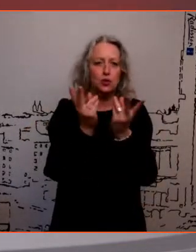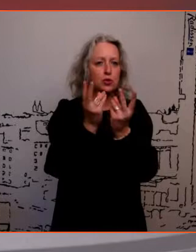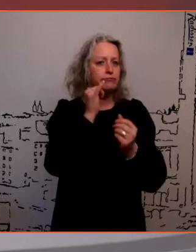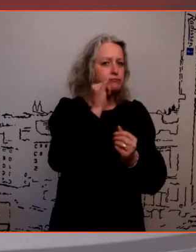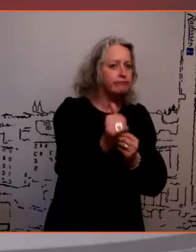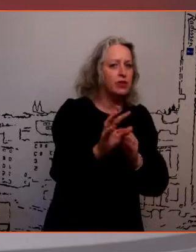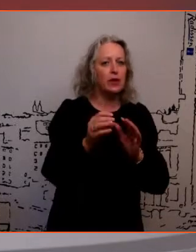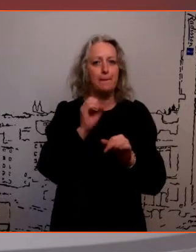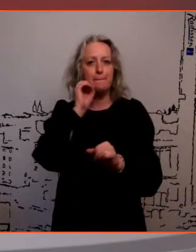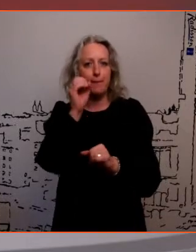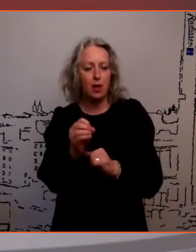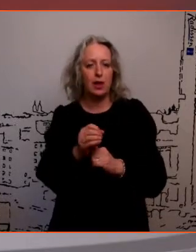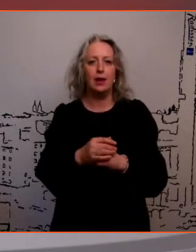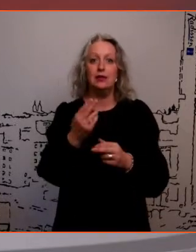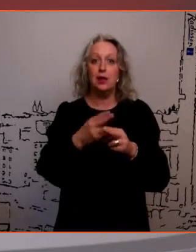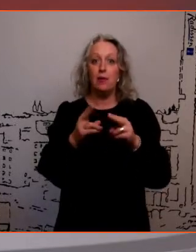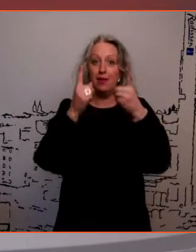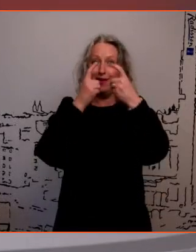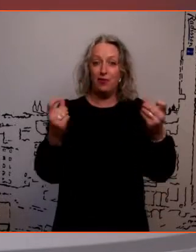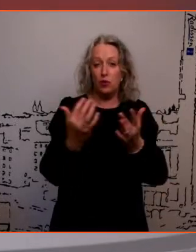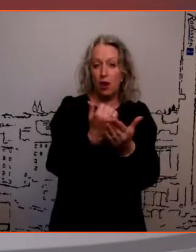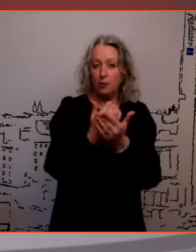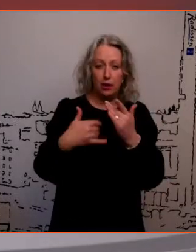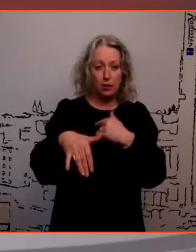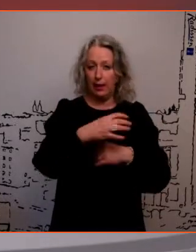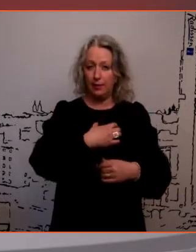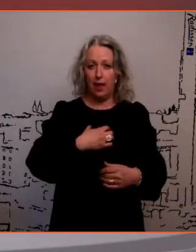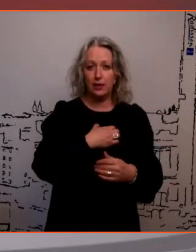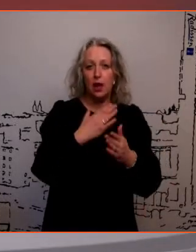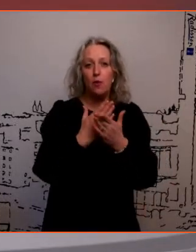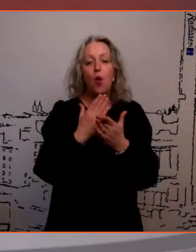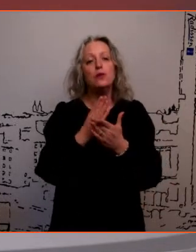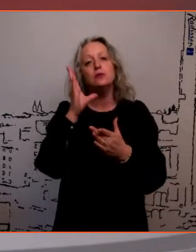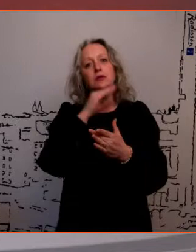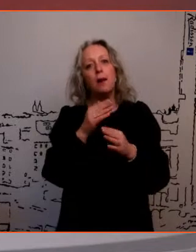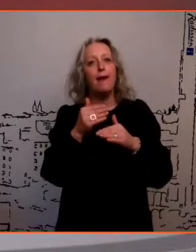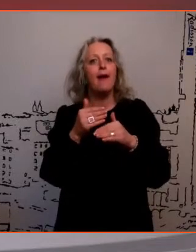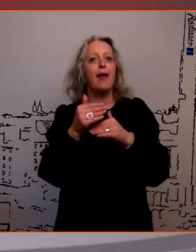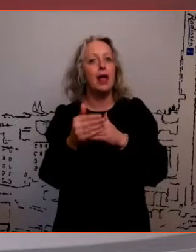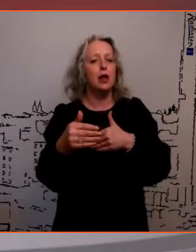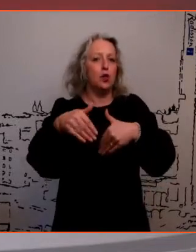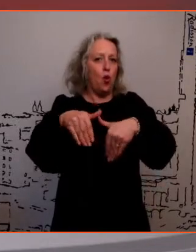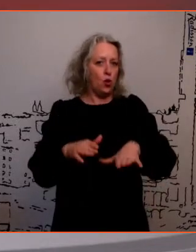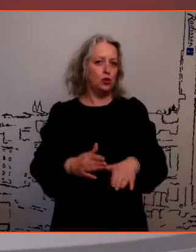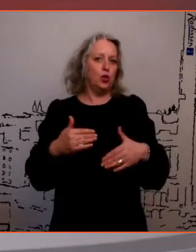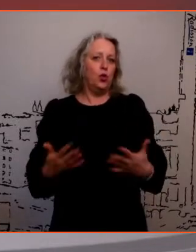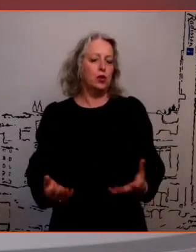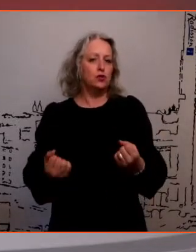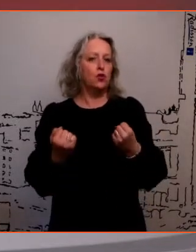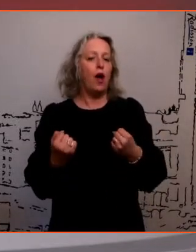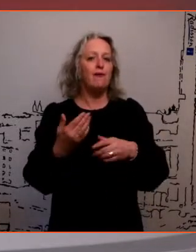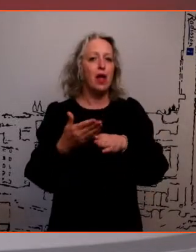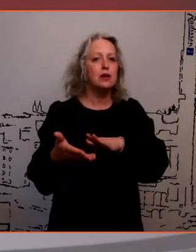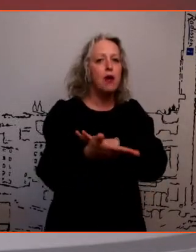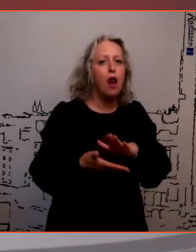põhiküsimused ja see infosaamine on kõige tähtsam, et sinna peale saaks ehituda selline tugev otsus, et mis erialavõimalused